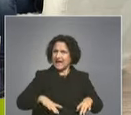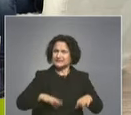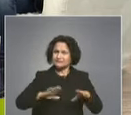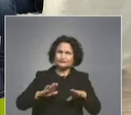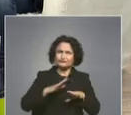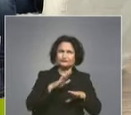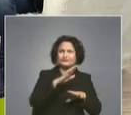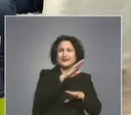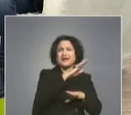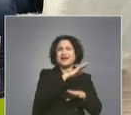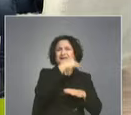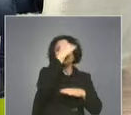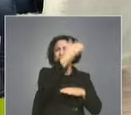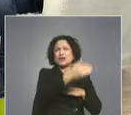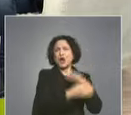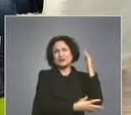Хасан Махала.